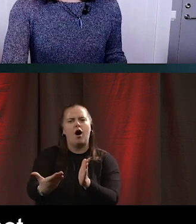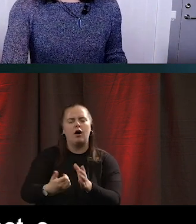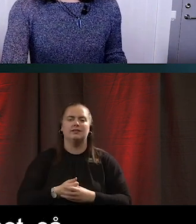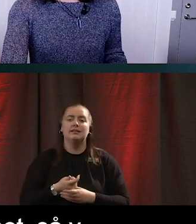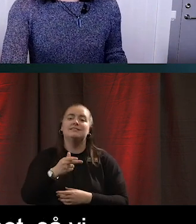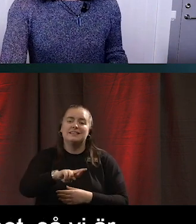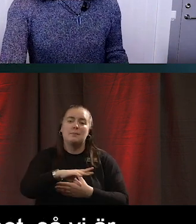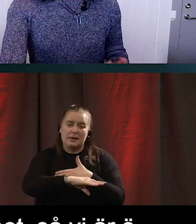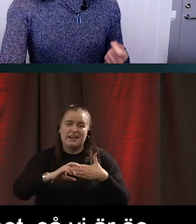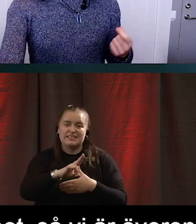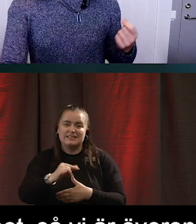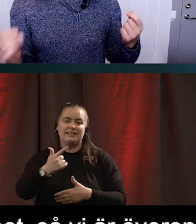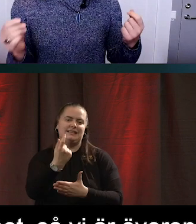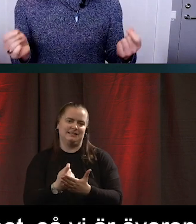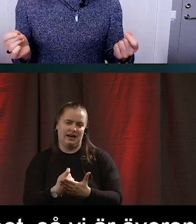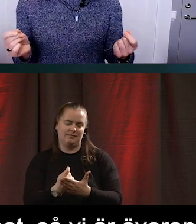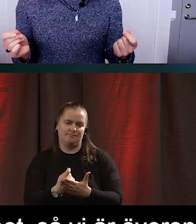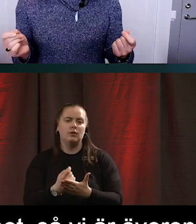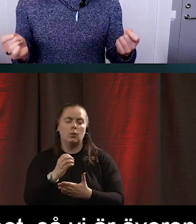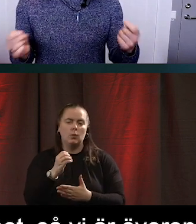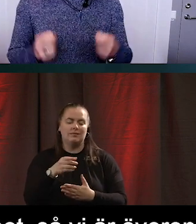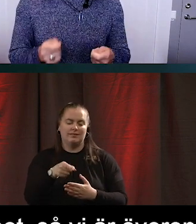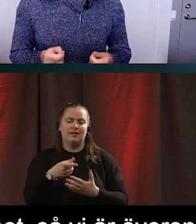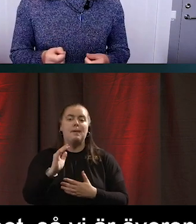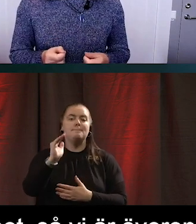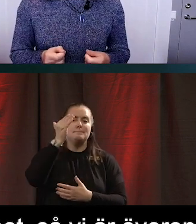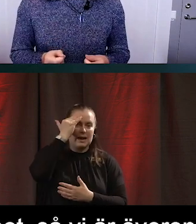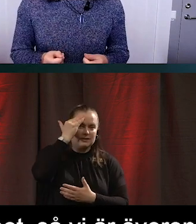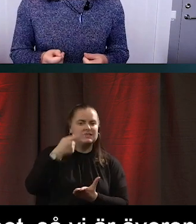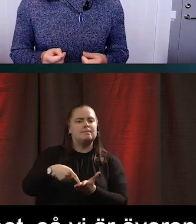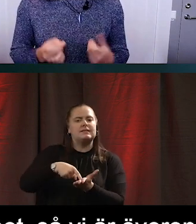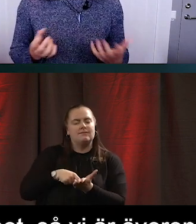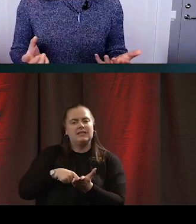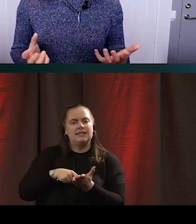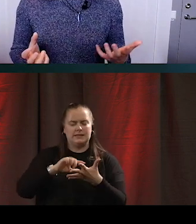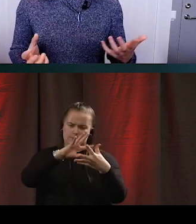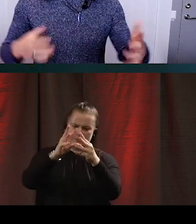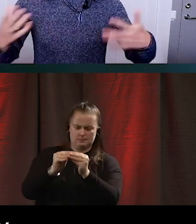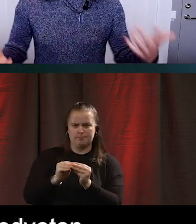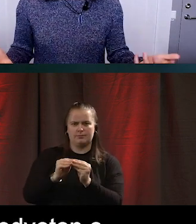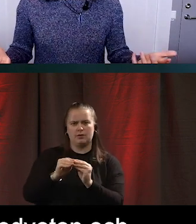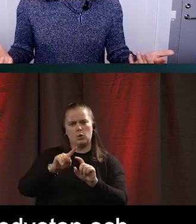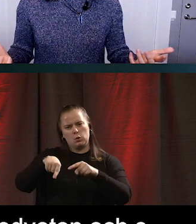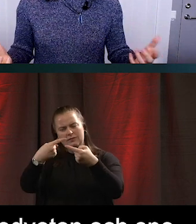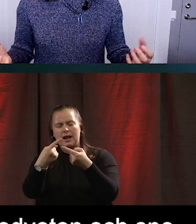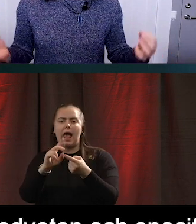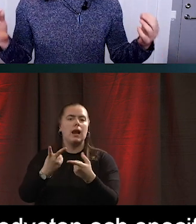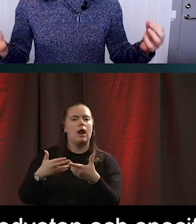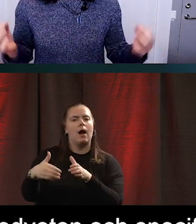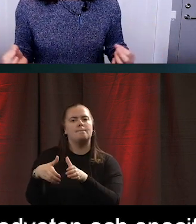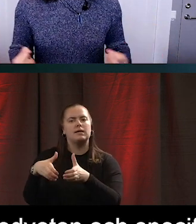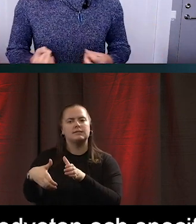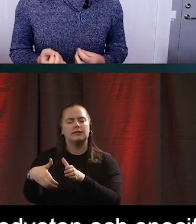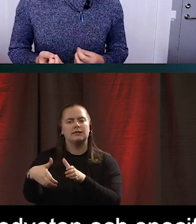gränssnittsdesign. Det är alltså en medveten och specificerad utformning, utveckling eller anpassning. Det vill säga